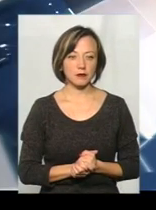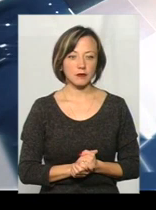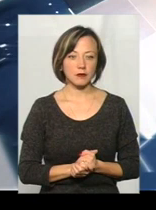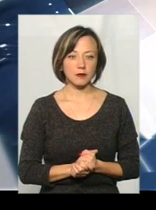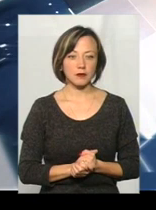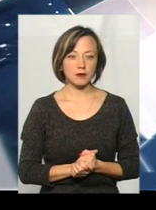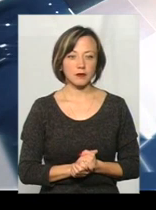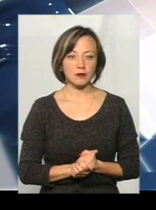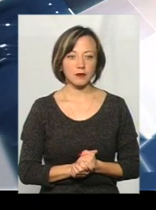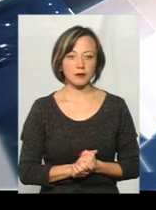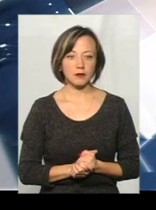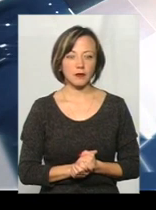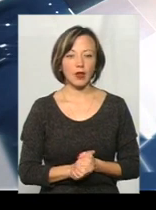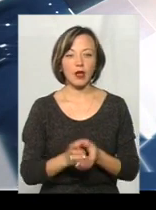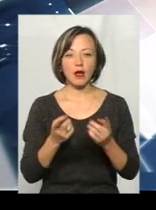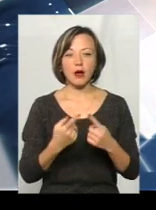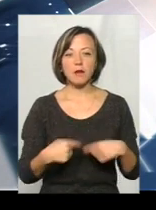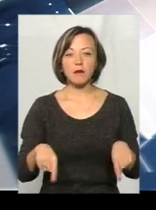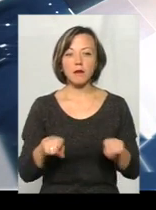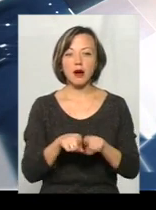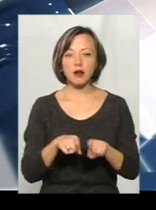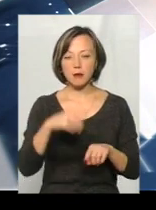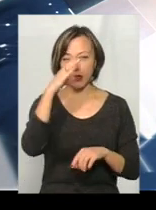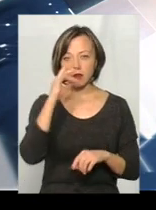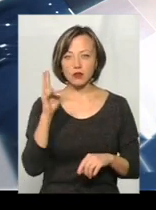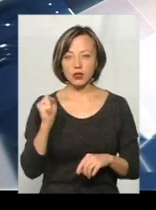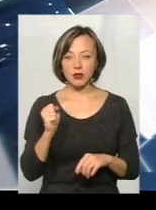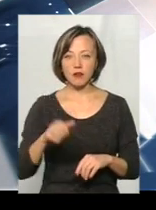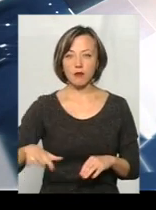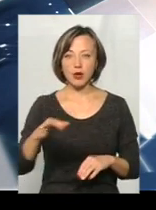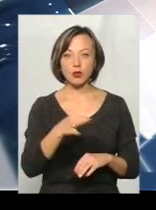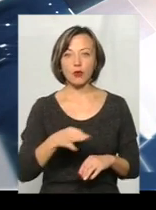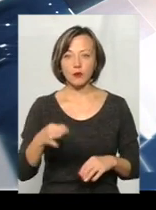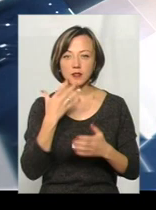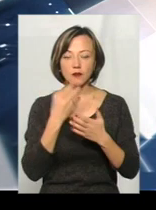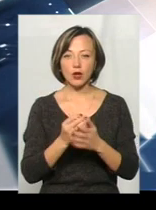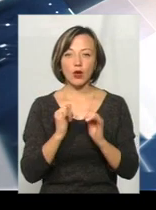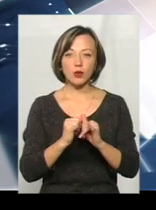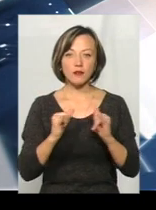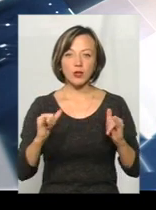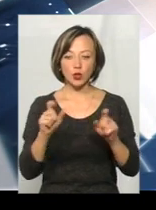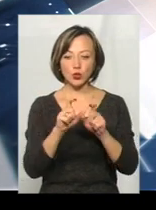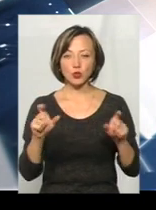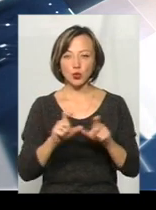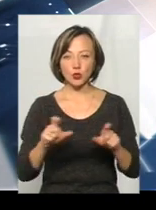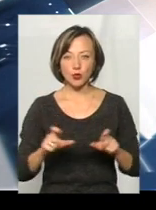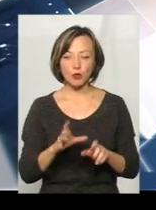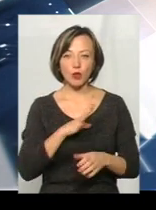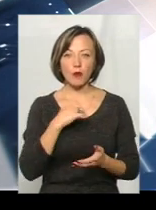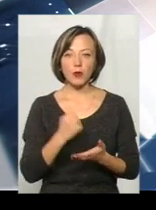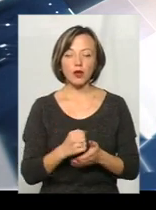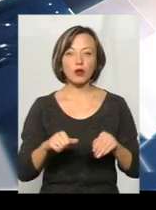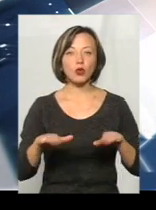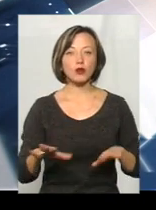має практично в межах області скрізь розвинену структуру своїх партійних організацій. В зв'язку з цим було прийнято